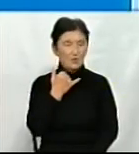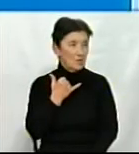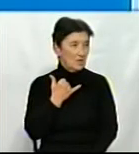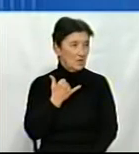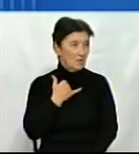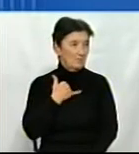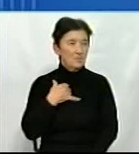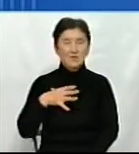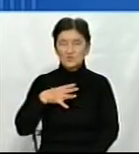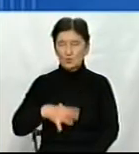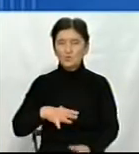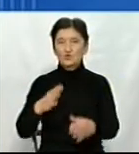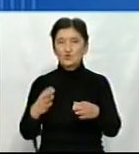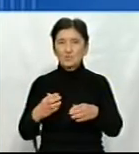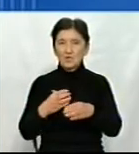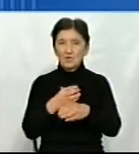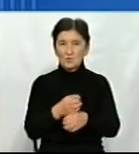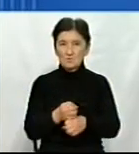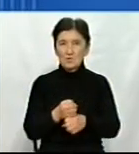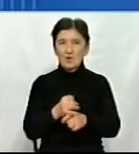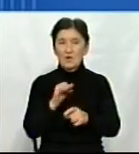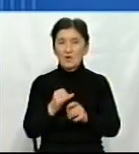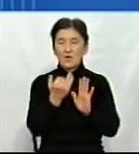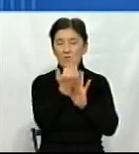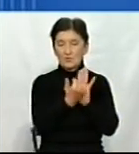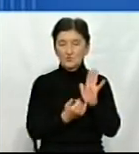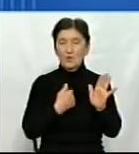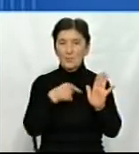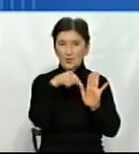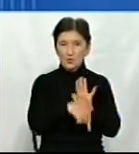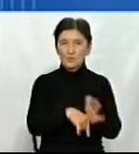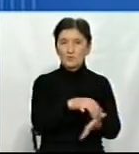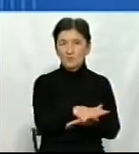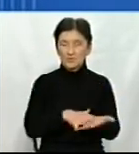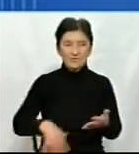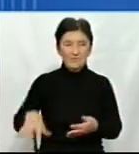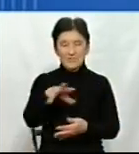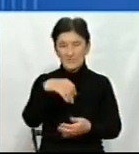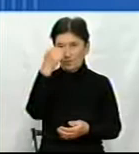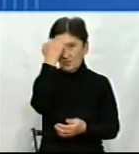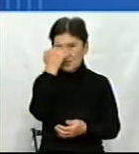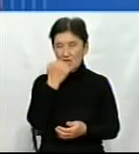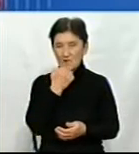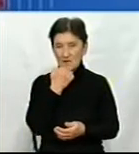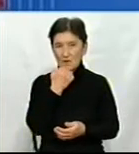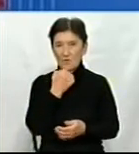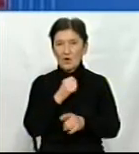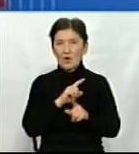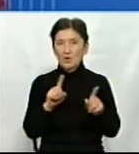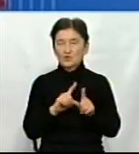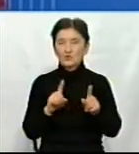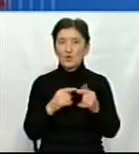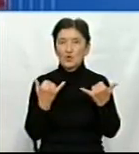змушені скорочувати програму роботи саме в ЗУМі. Ми в студії продовжуємо роботу. Всім дякую і нагадаю нашим слухачам, що